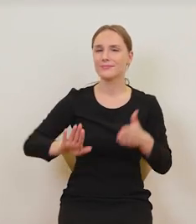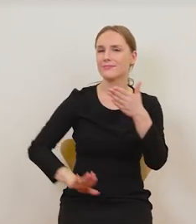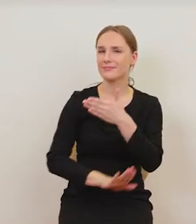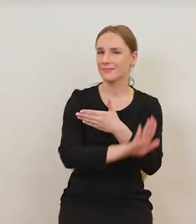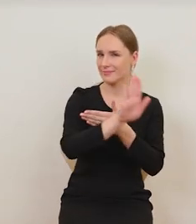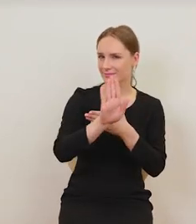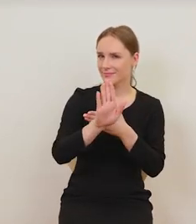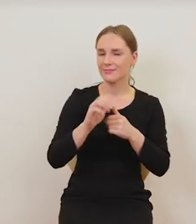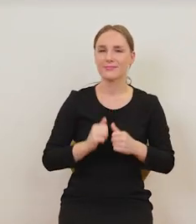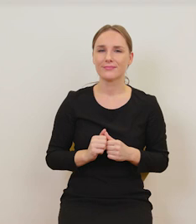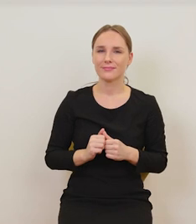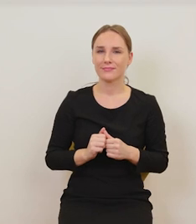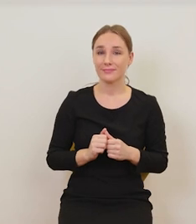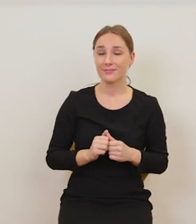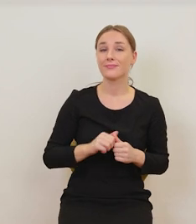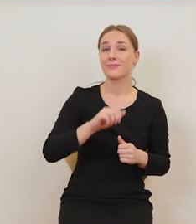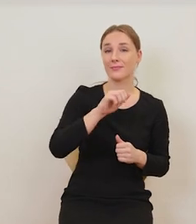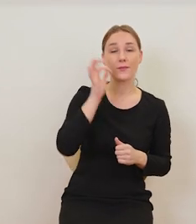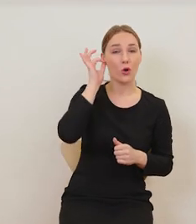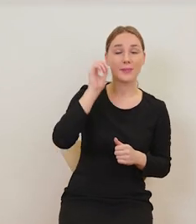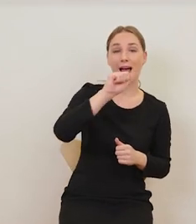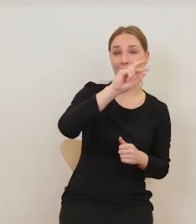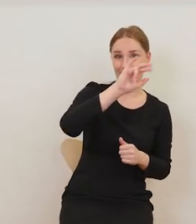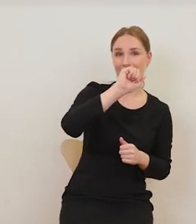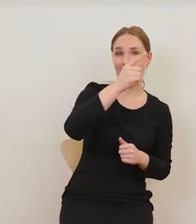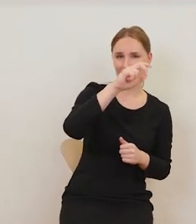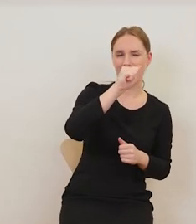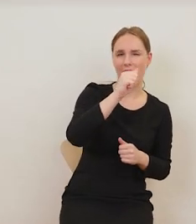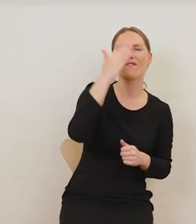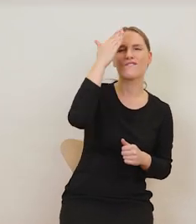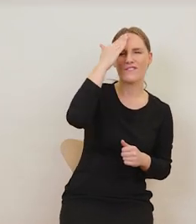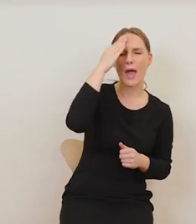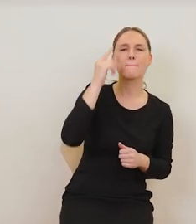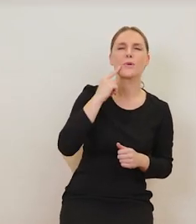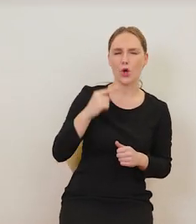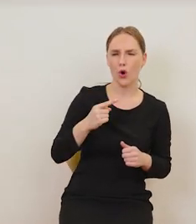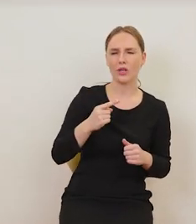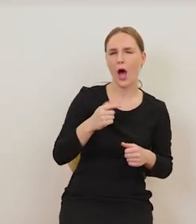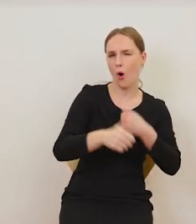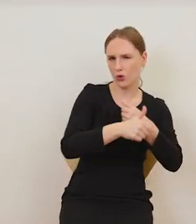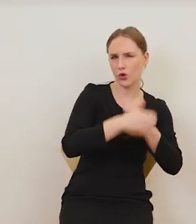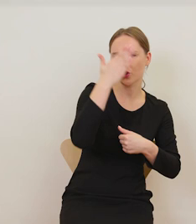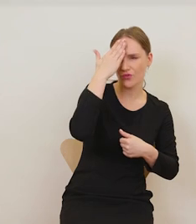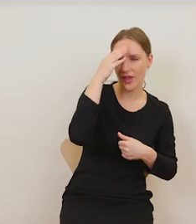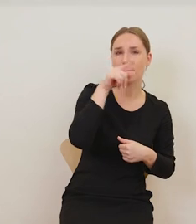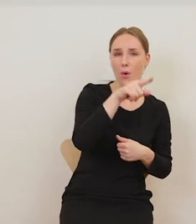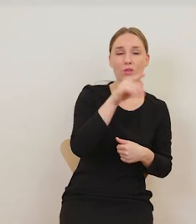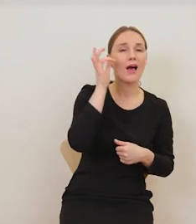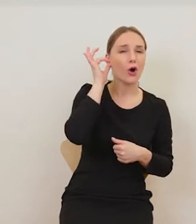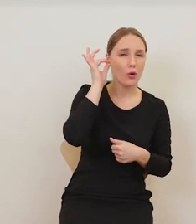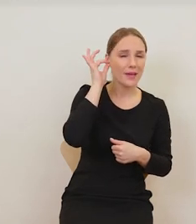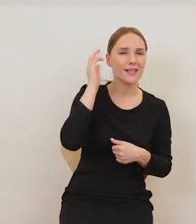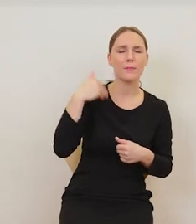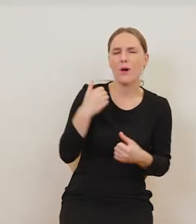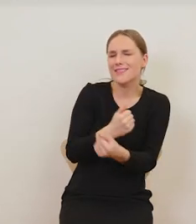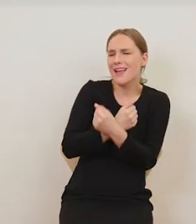przedstawia właściwie Ariadnę, my wiemy z mitologii, o co tutaj chodziło. Ariadna, która zakochała się